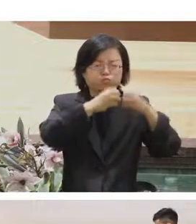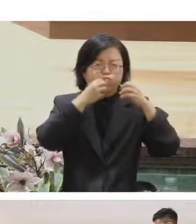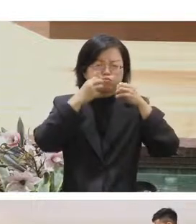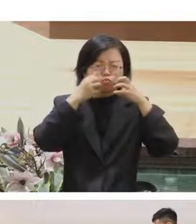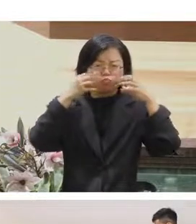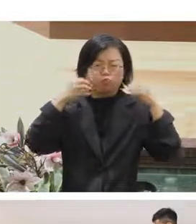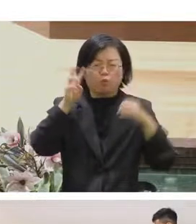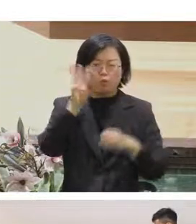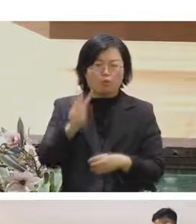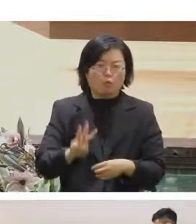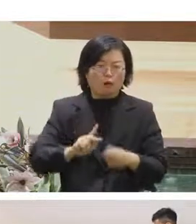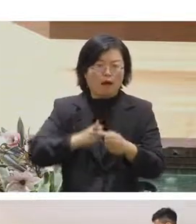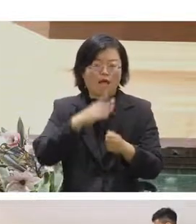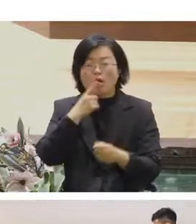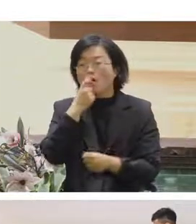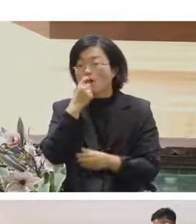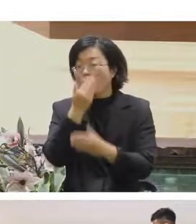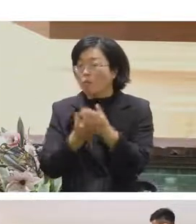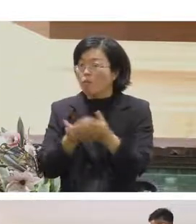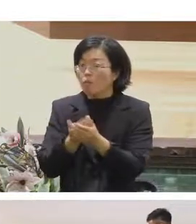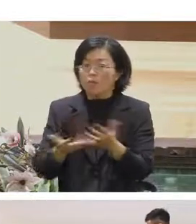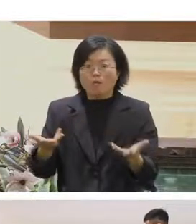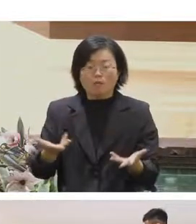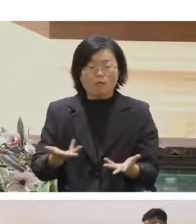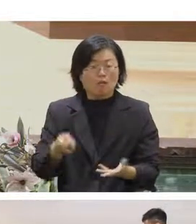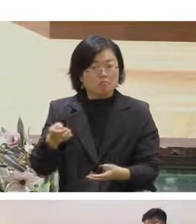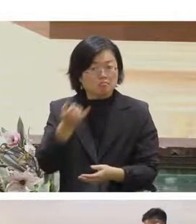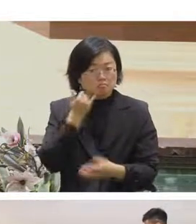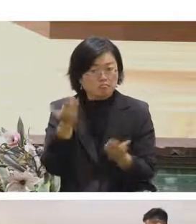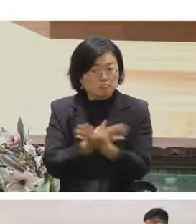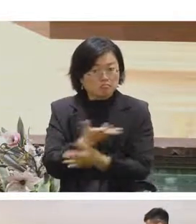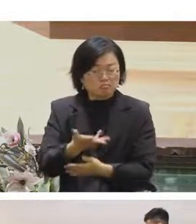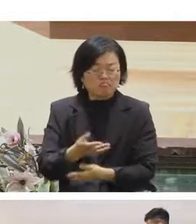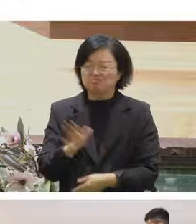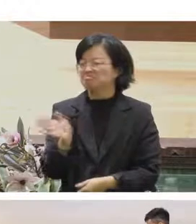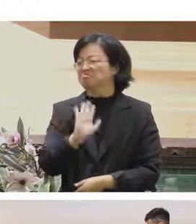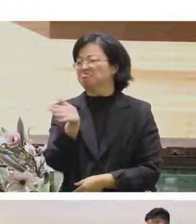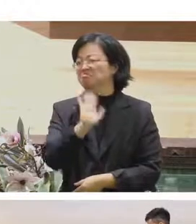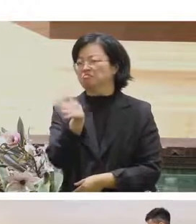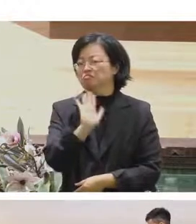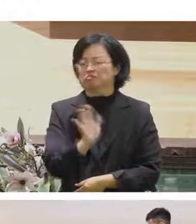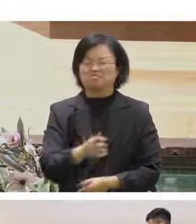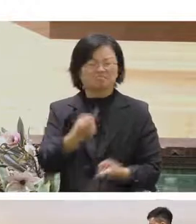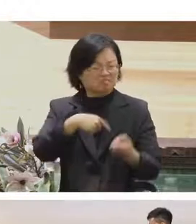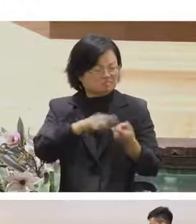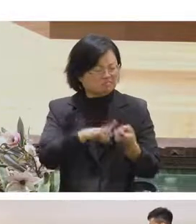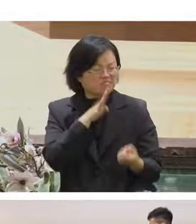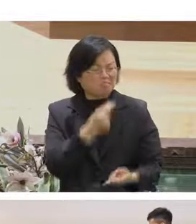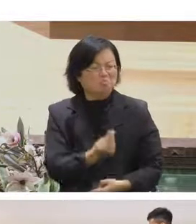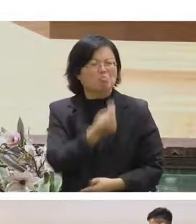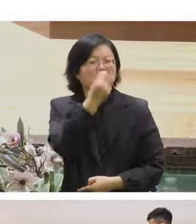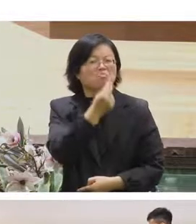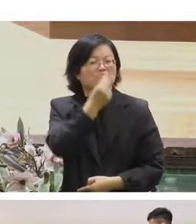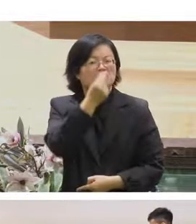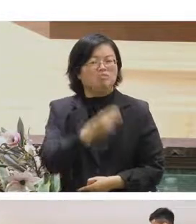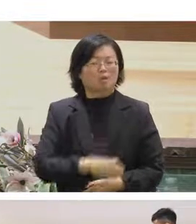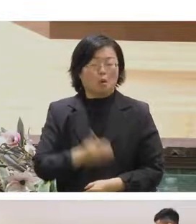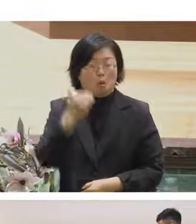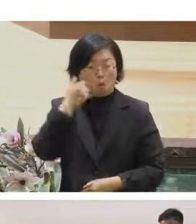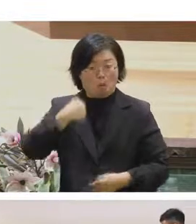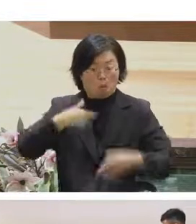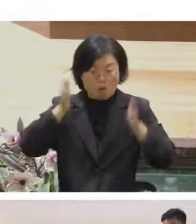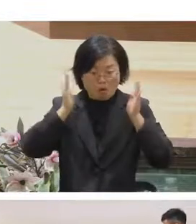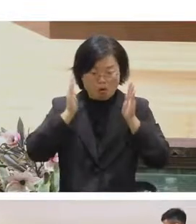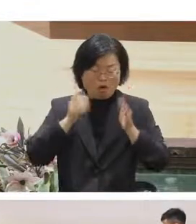選擇嗎不是對不對咖啡比較會為什麼呃應該是氣味就是因為我其實如果認真